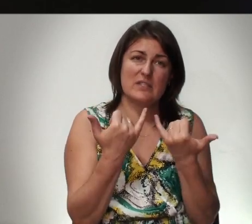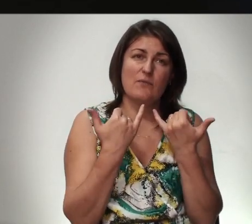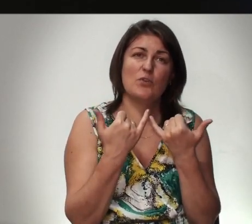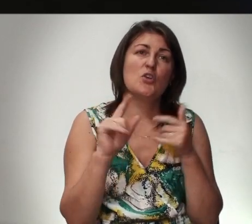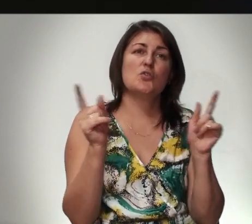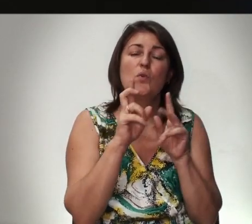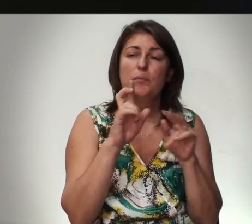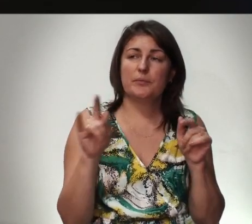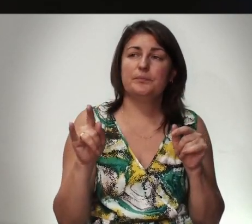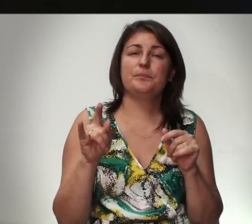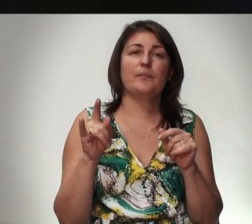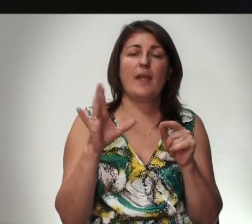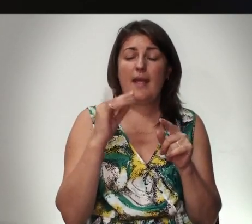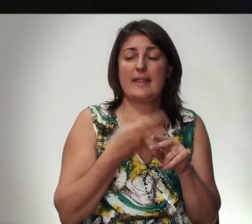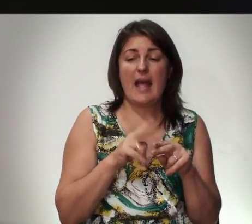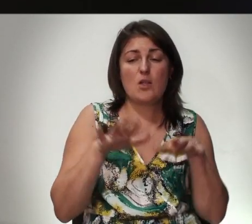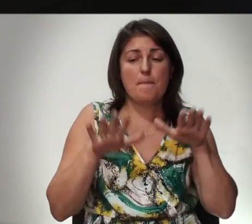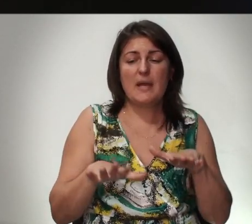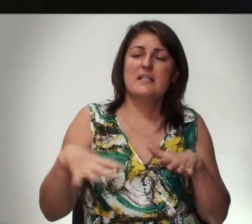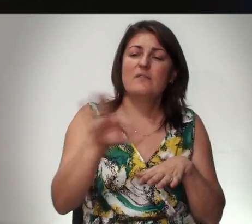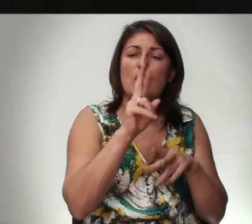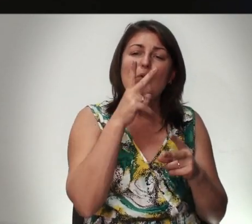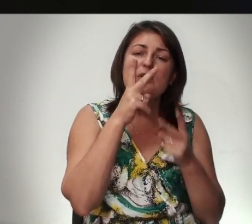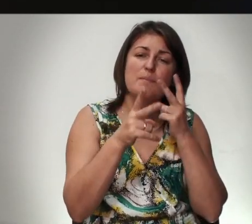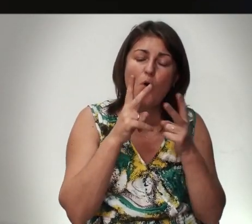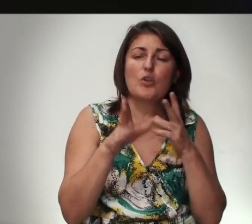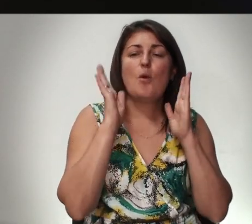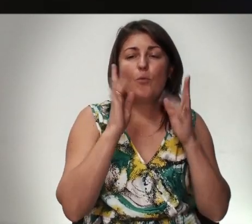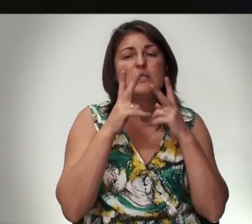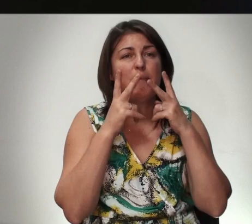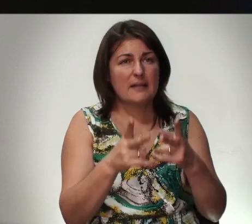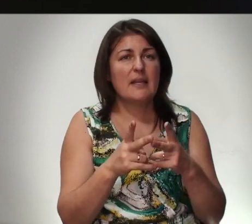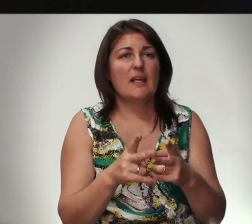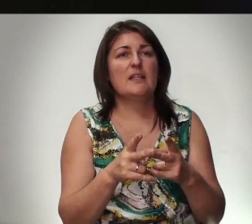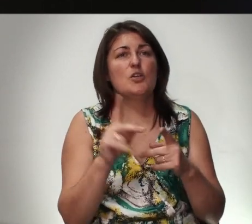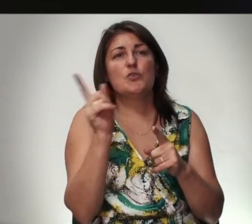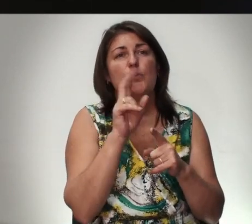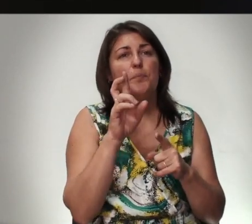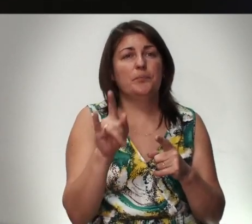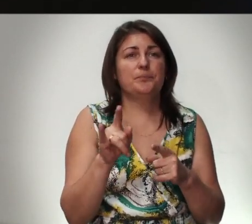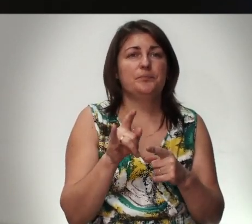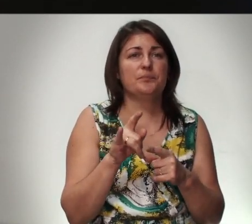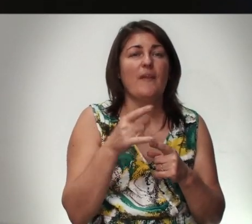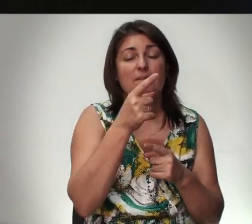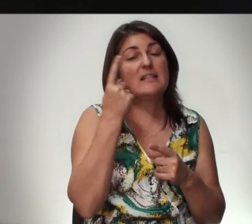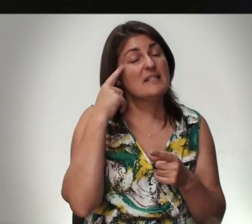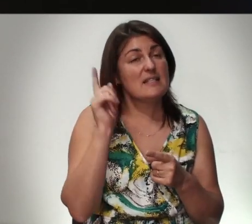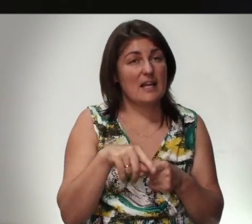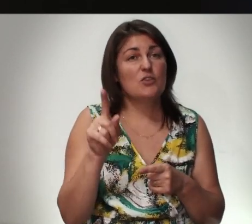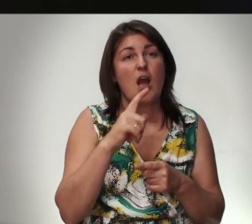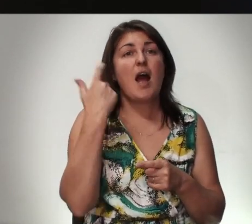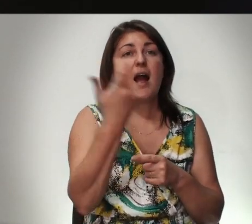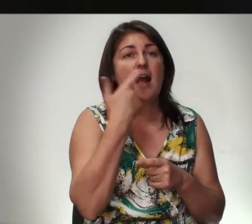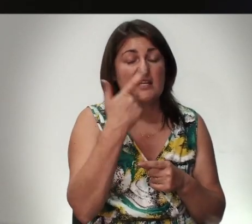Чтобы и на этом месте Все, кто смотрит и будут смотреть Чтобы Вы знали, что